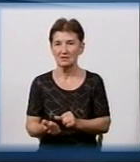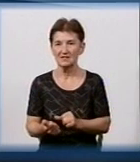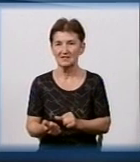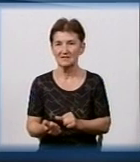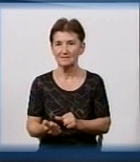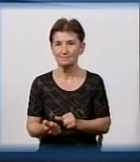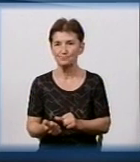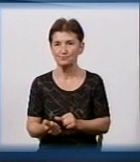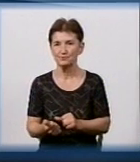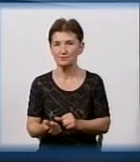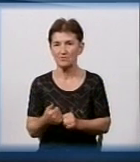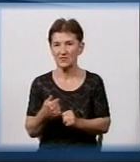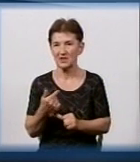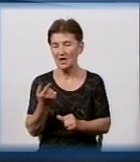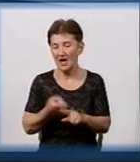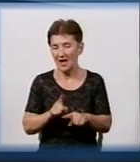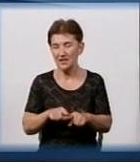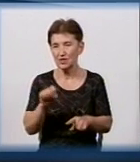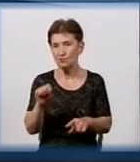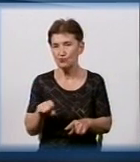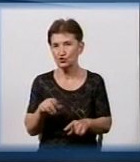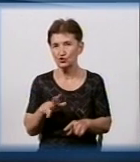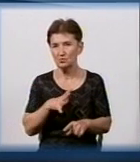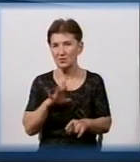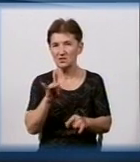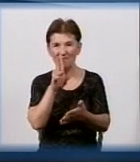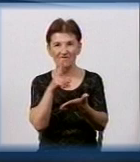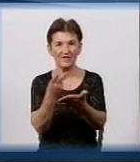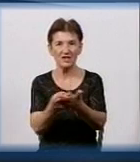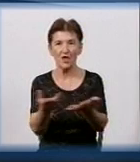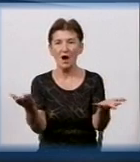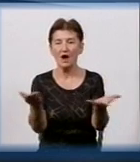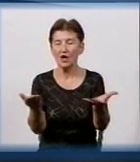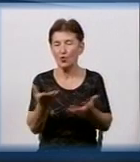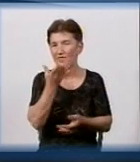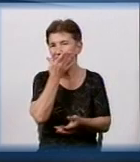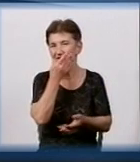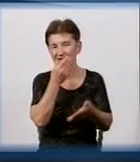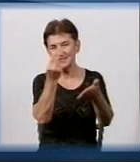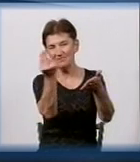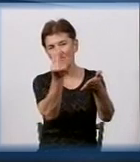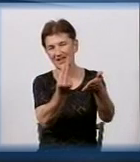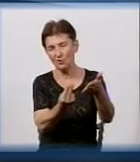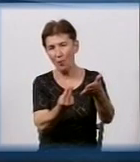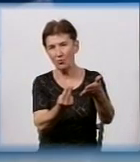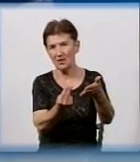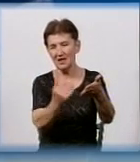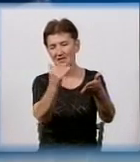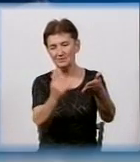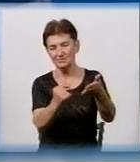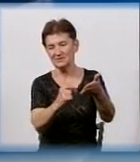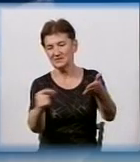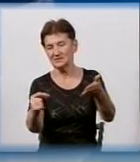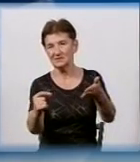Тобто, я ж кажу, може бути як в виде красивого якогось рисунка і маленька ссилка. Ти заходиш по цій